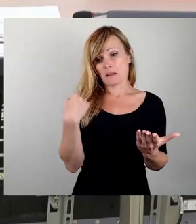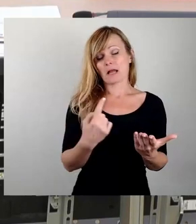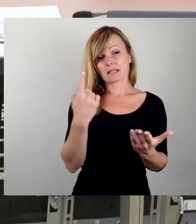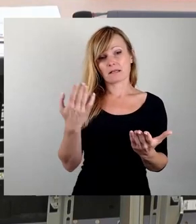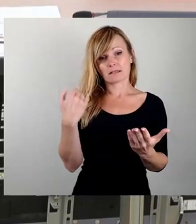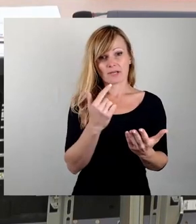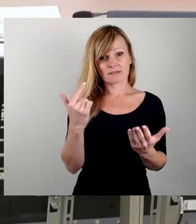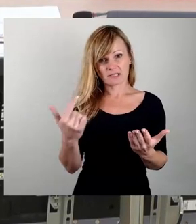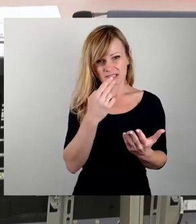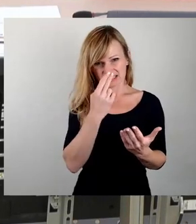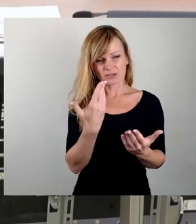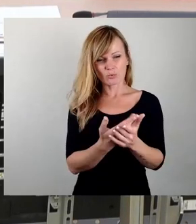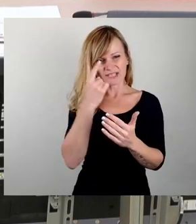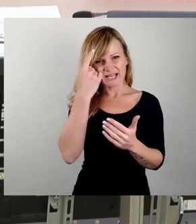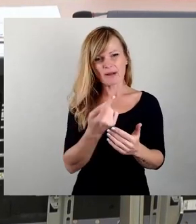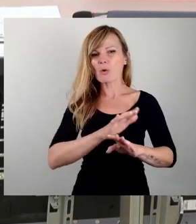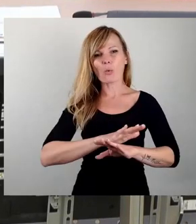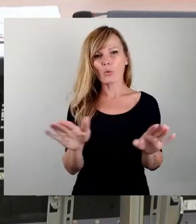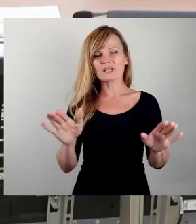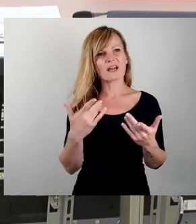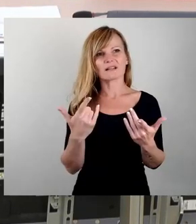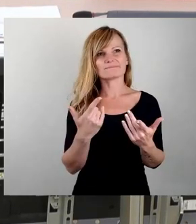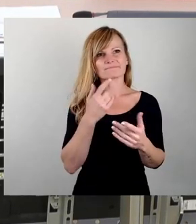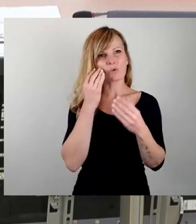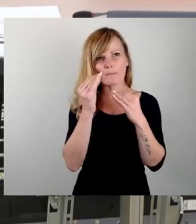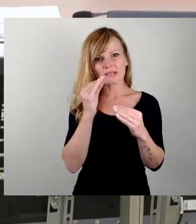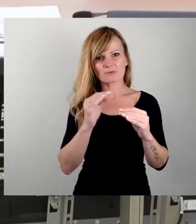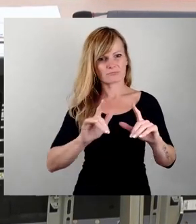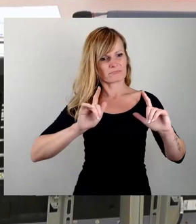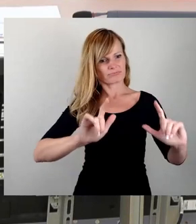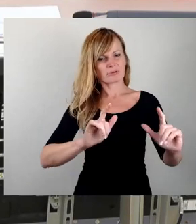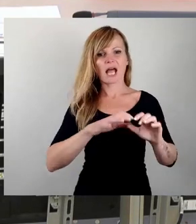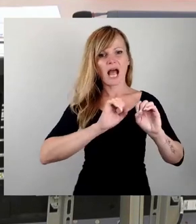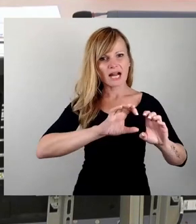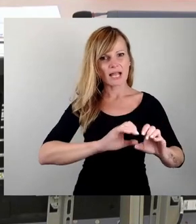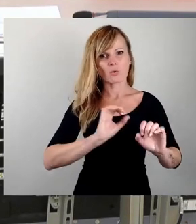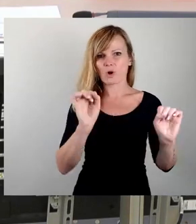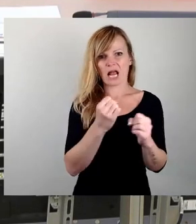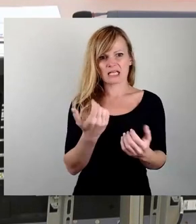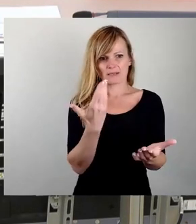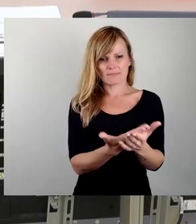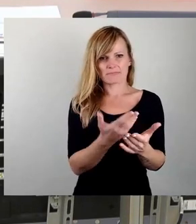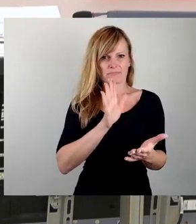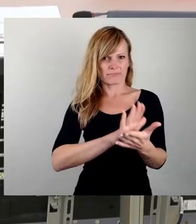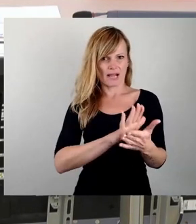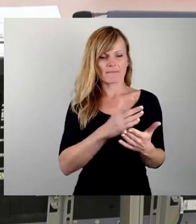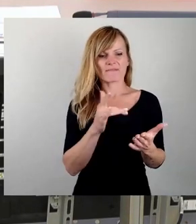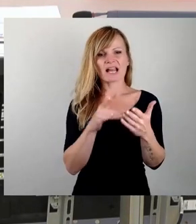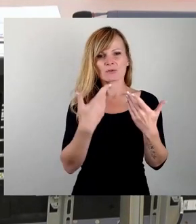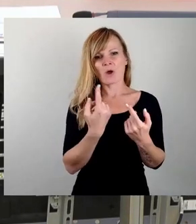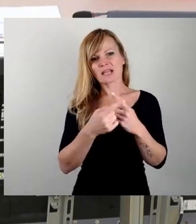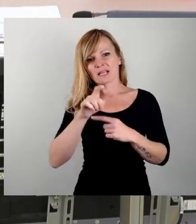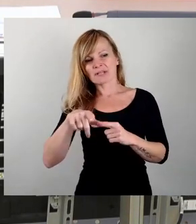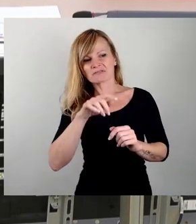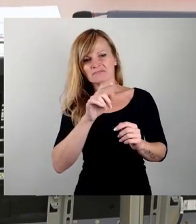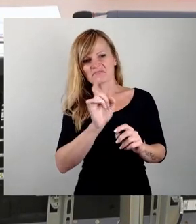öffentlichen Raum stehen bleiben kann. Meine sehr geehrten Damen und Herren, Sie sehen also, es gibt in vielerlei Hinsicht Handlungsbedarf, wenn es um die Zukunft